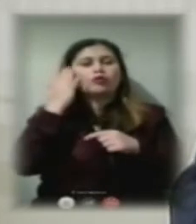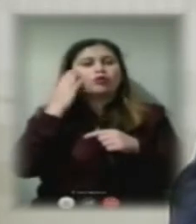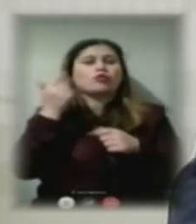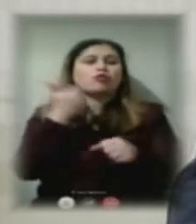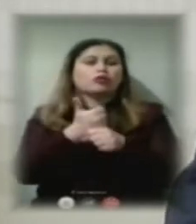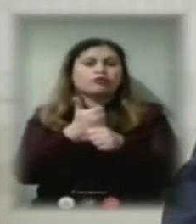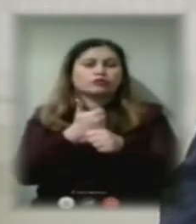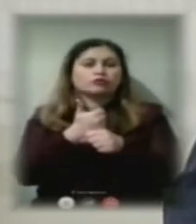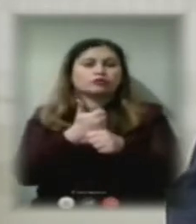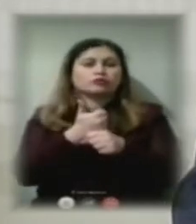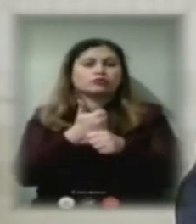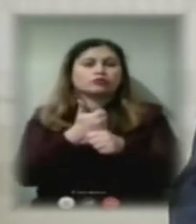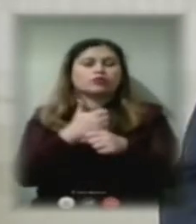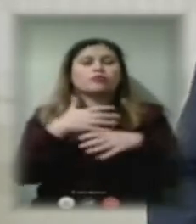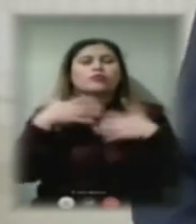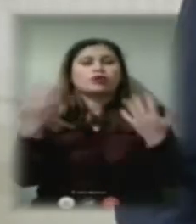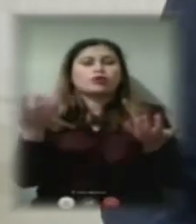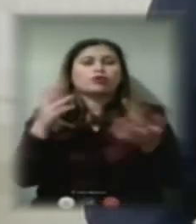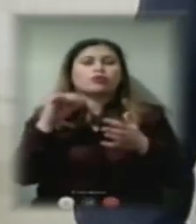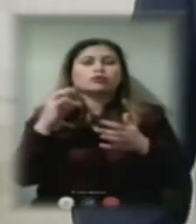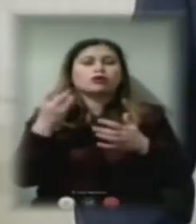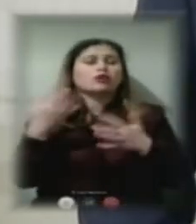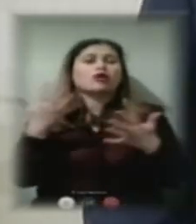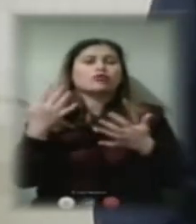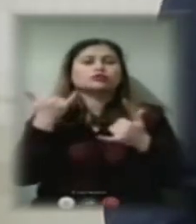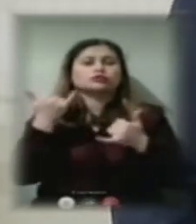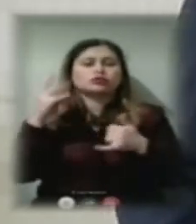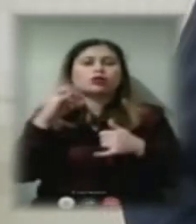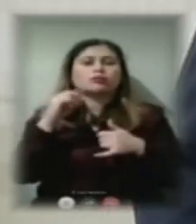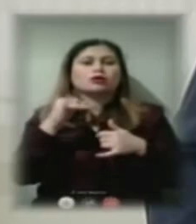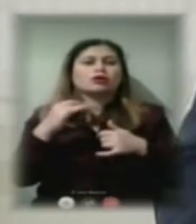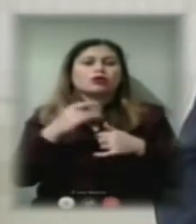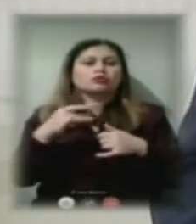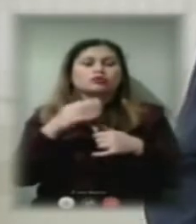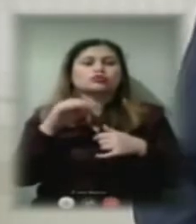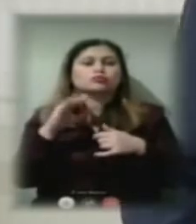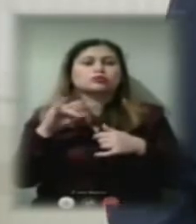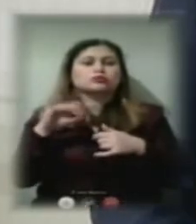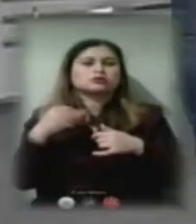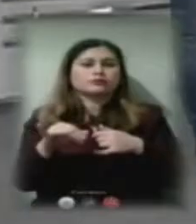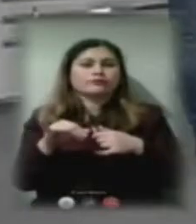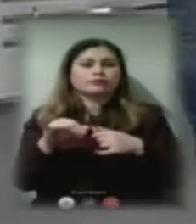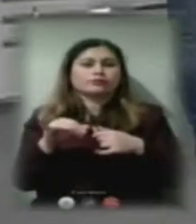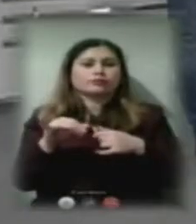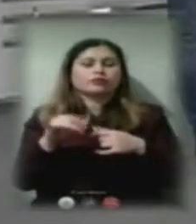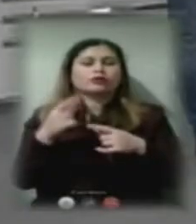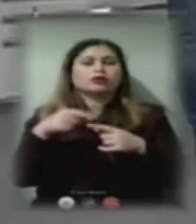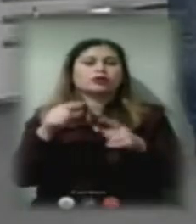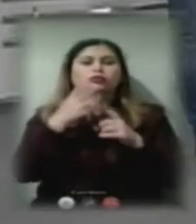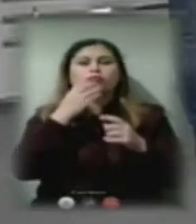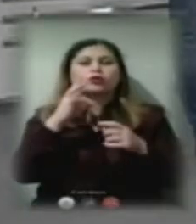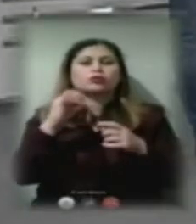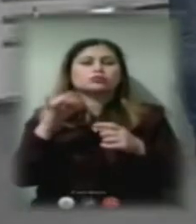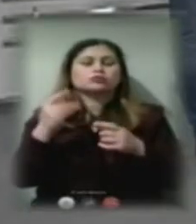велика котельня, яка розташована на мікрорайоні Шуменський. І теплоносії, які отримують